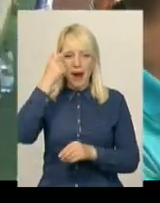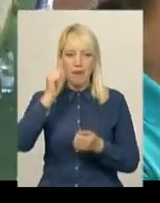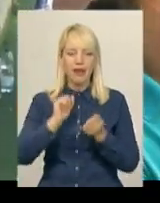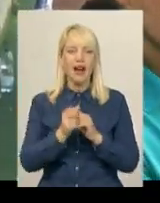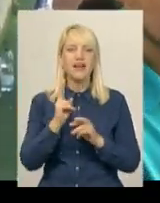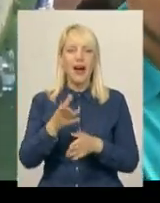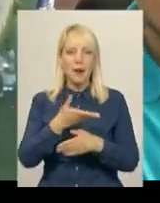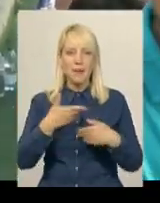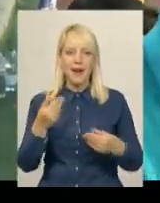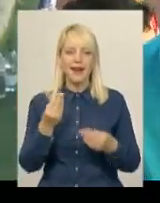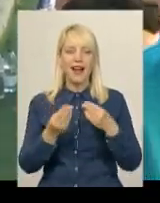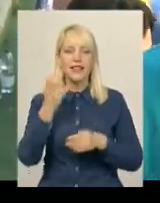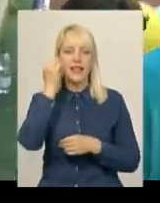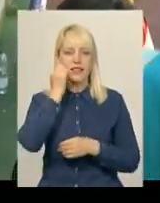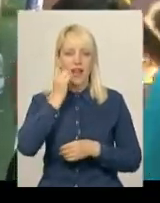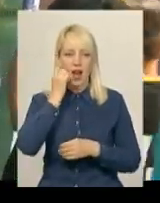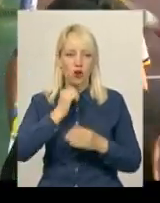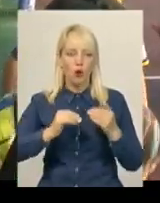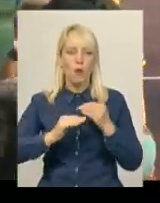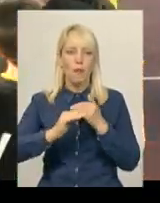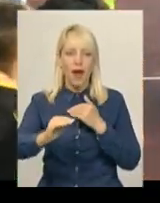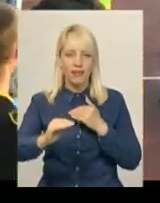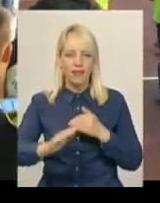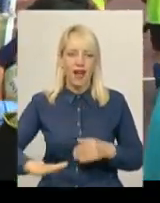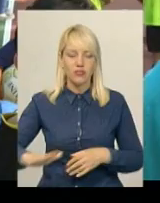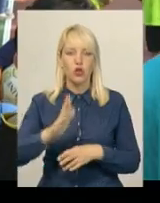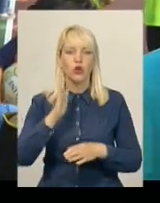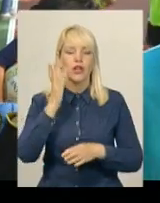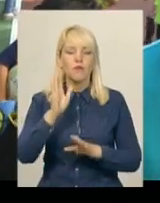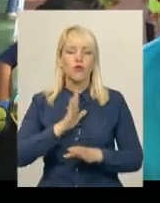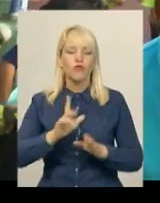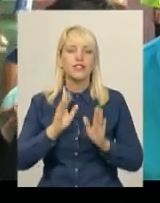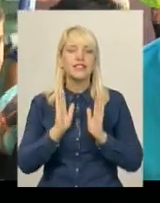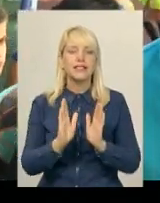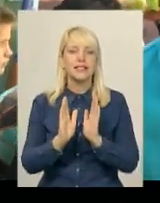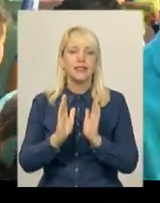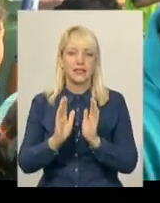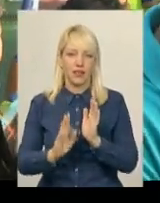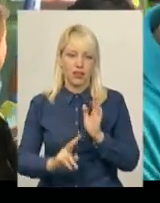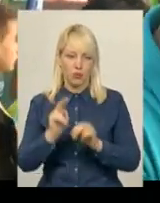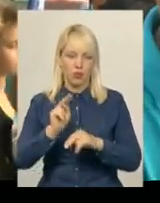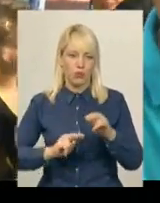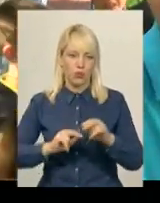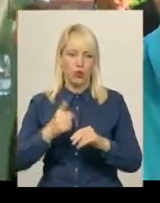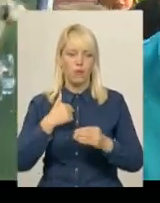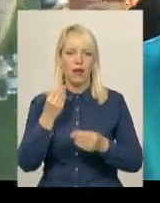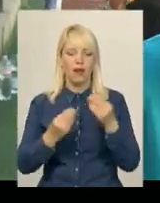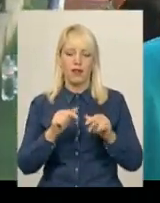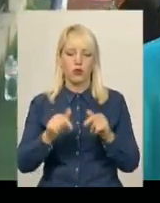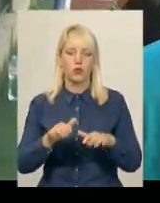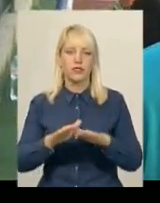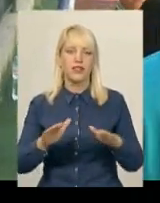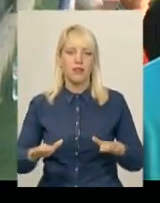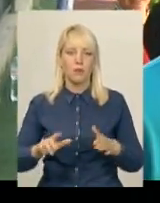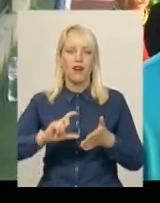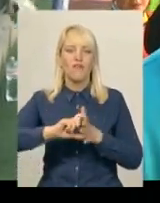тут на старому майданчику, коли він був тільки побудований. Ми грали тут з дітьми в квадрати, ну, коли